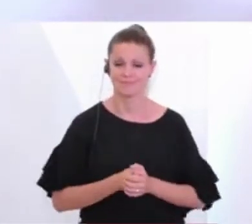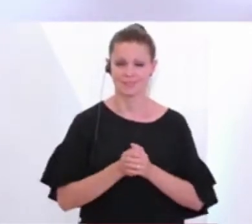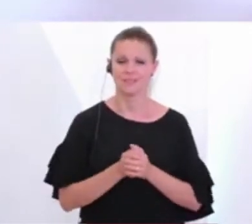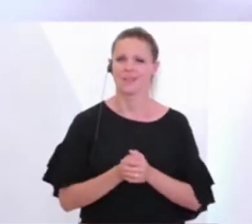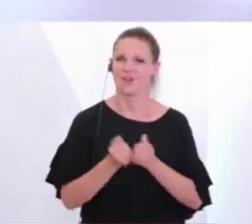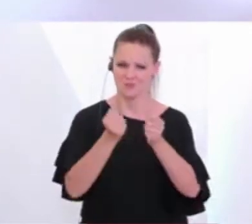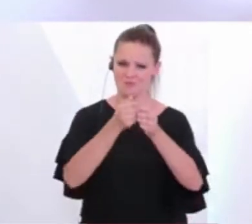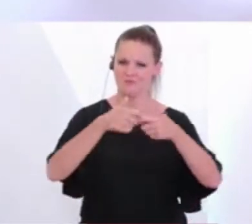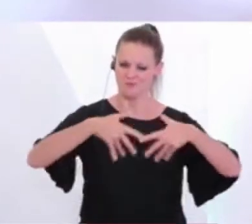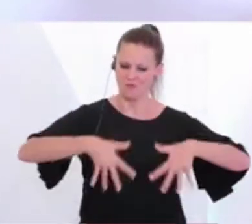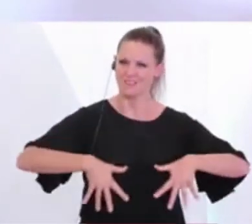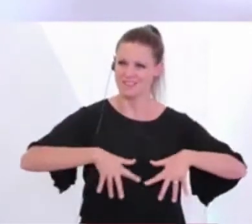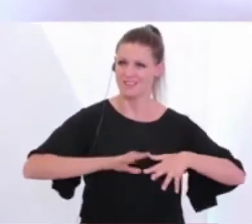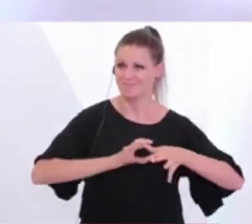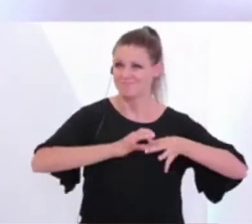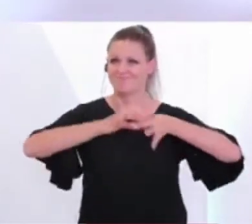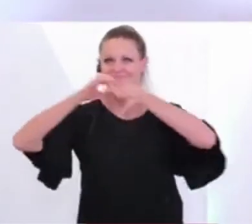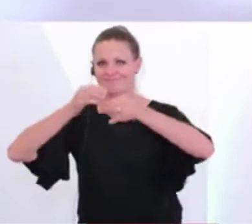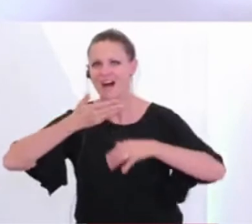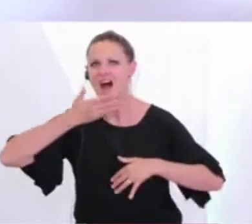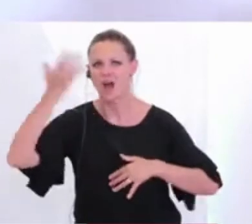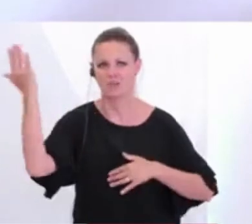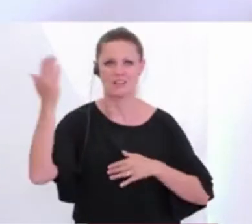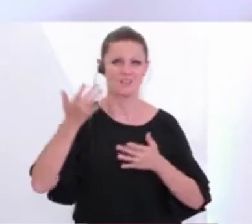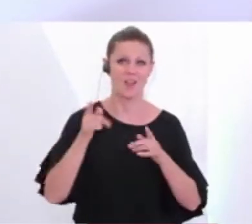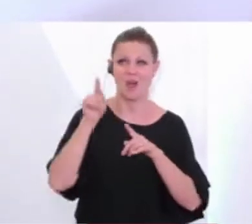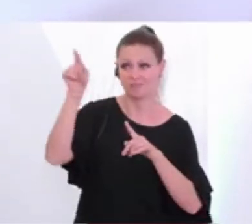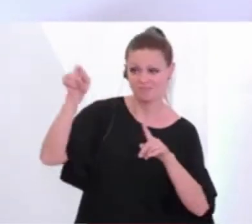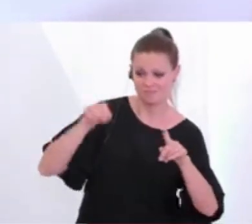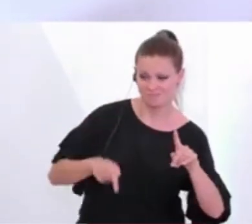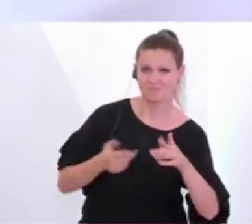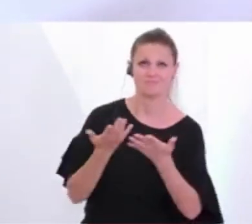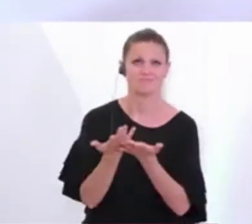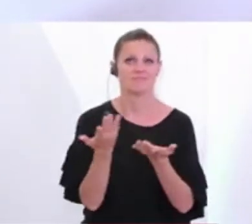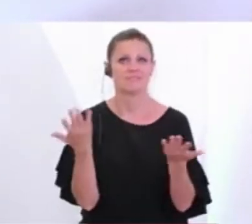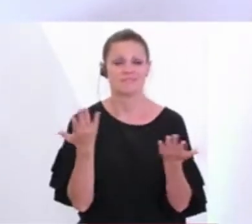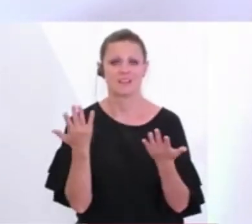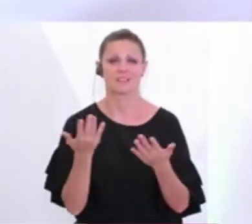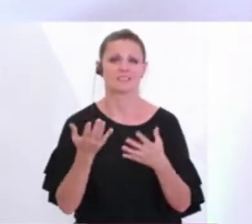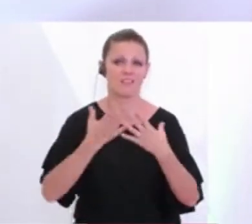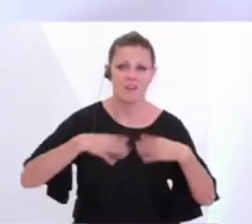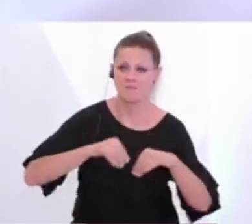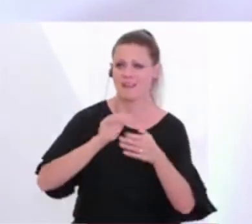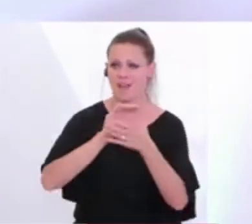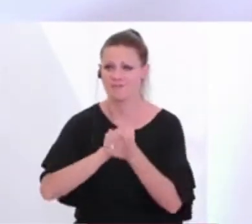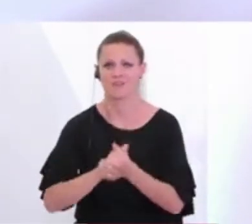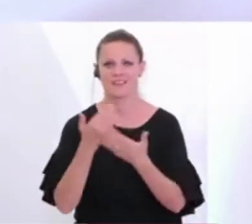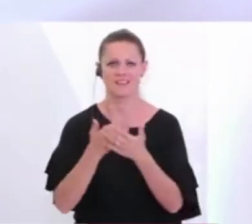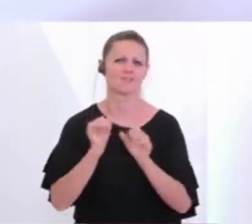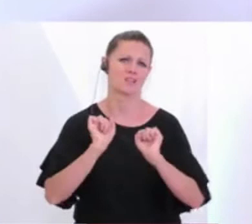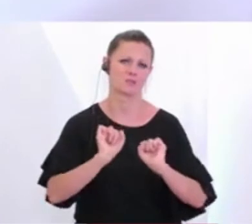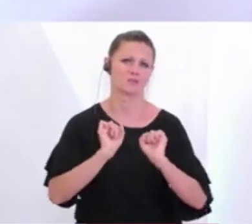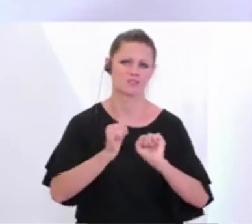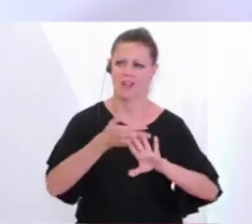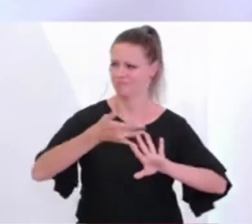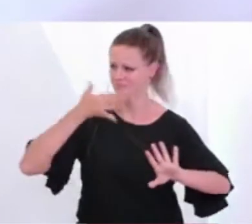hier im Ausland, sondern sie haben vielfach noch Familie, Freunde, Bekannte auch in diesen Ländern und fahren auch im Sommer häufig auf Urlaub in diese